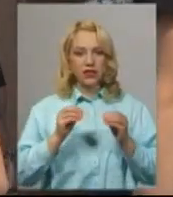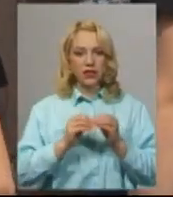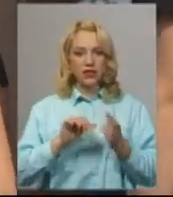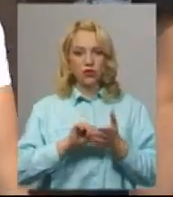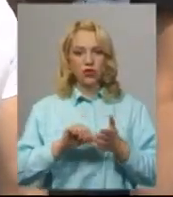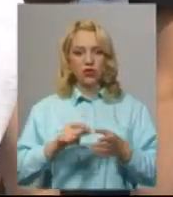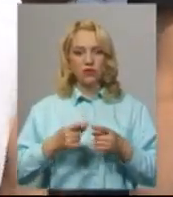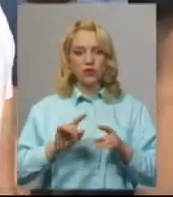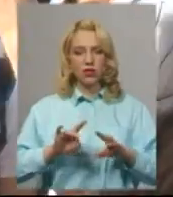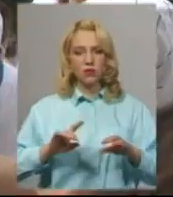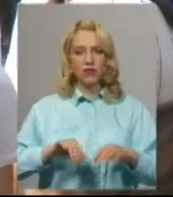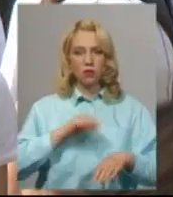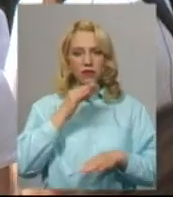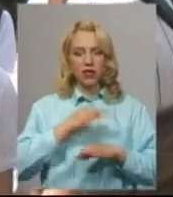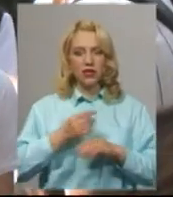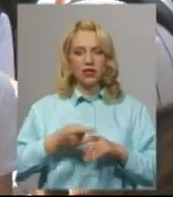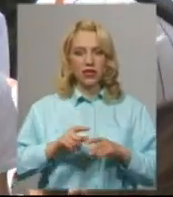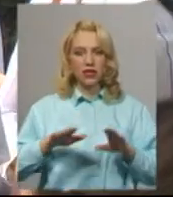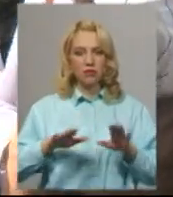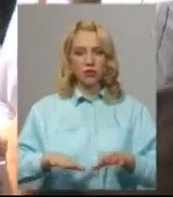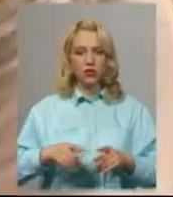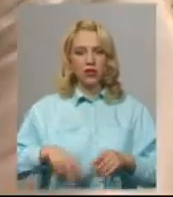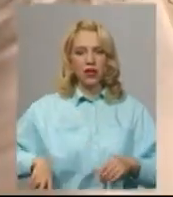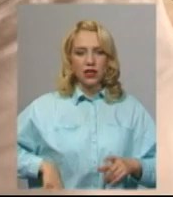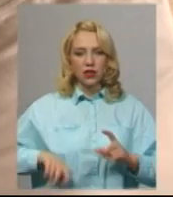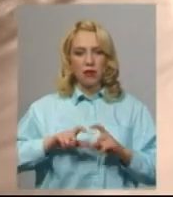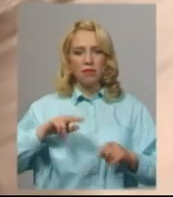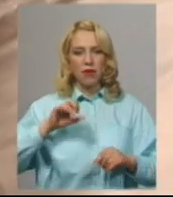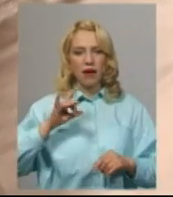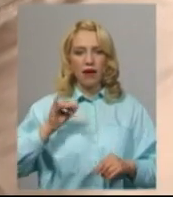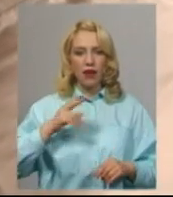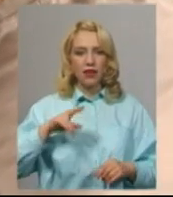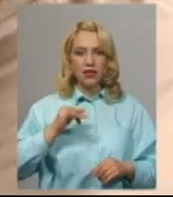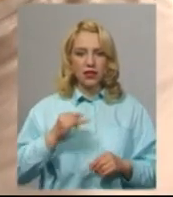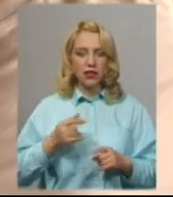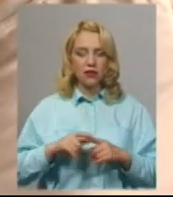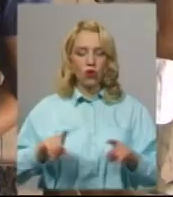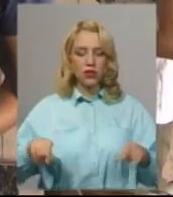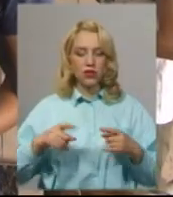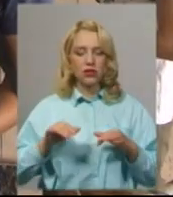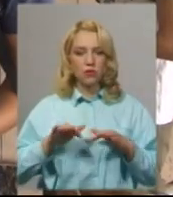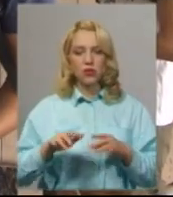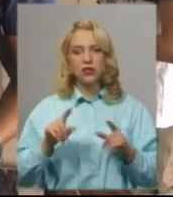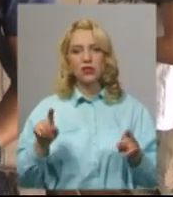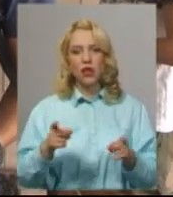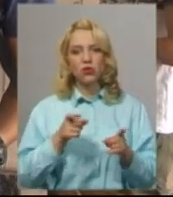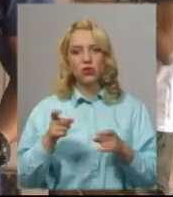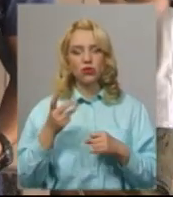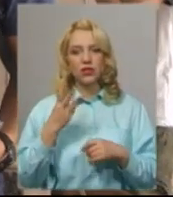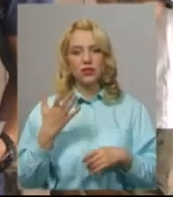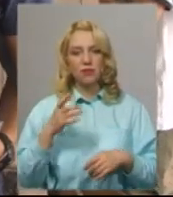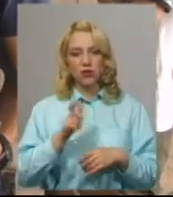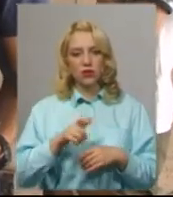Про це сказала відповідальна за цей пункт та директорка закладу Валентина Парандій. За її словами, до організації процесу залучено 35 осіб.